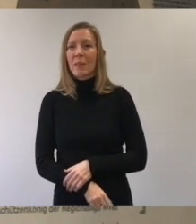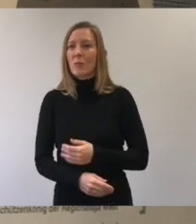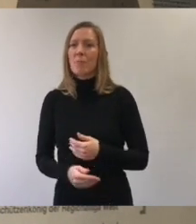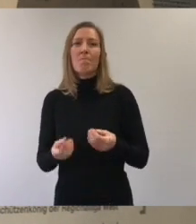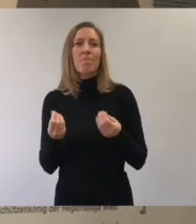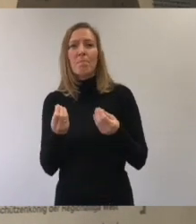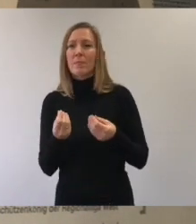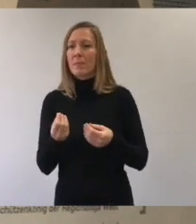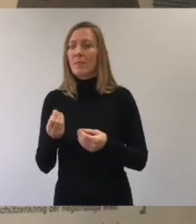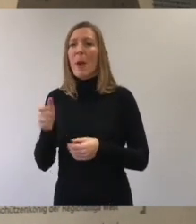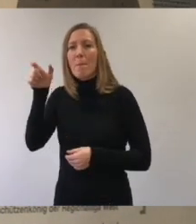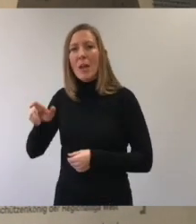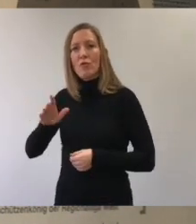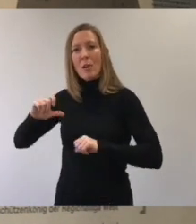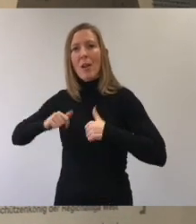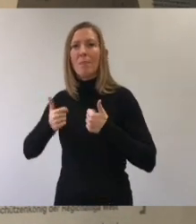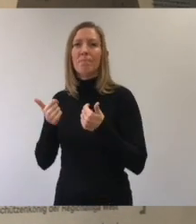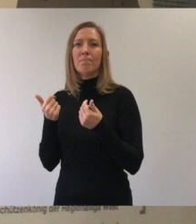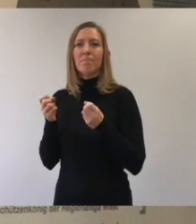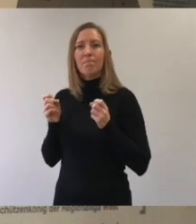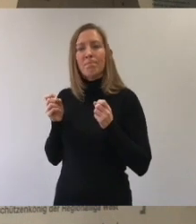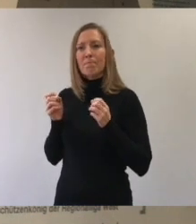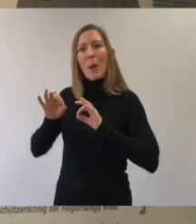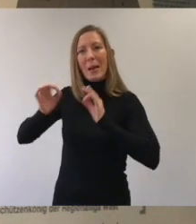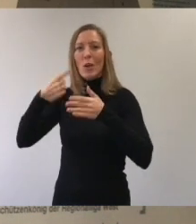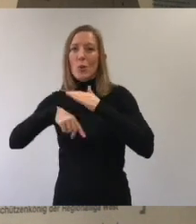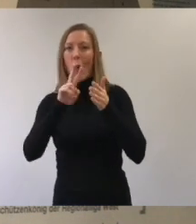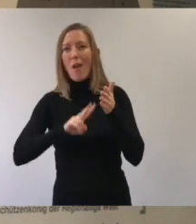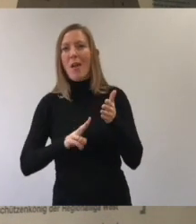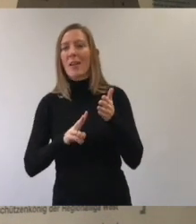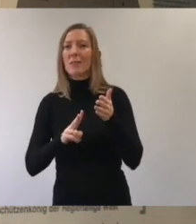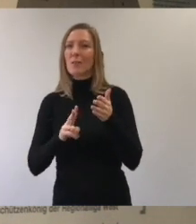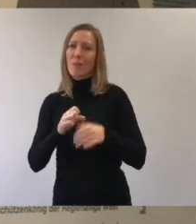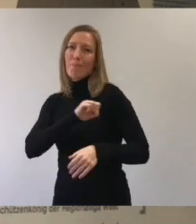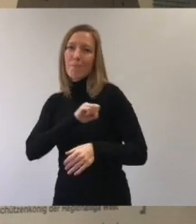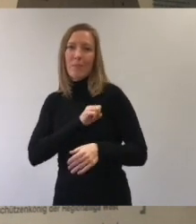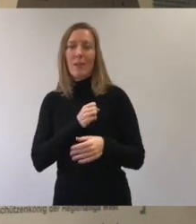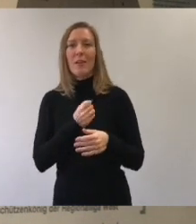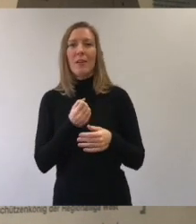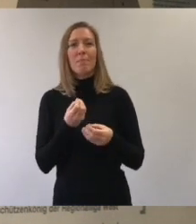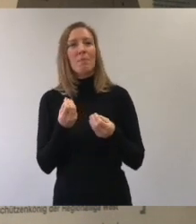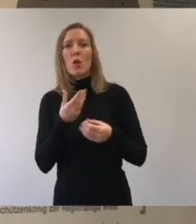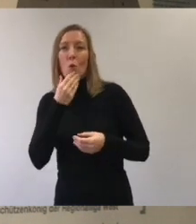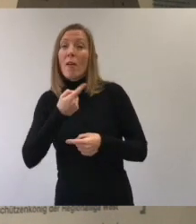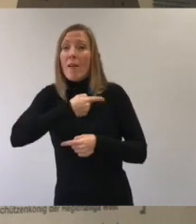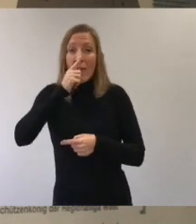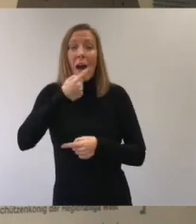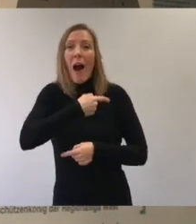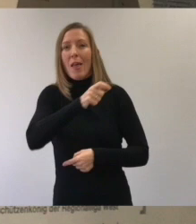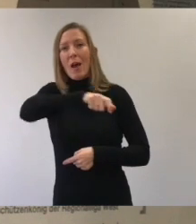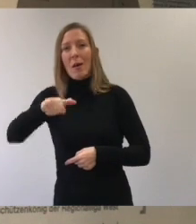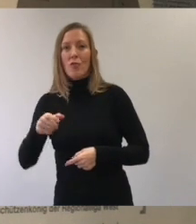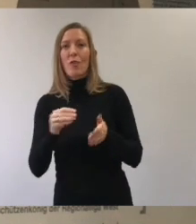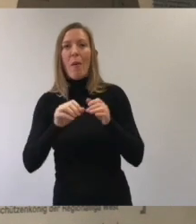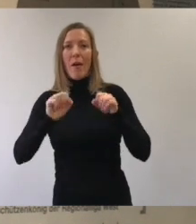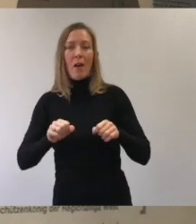weswegen das Lesen, das Leben eines Menschen bereichern kann, sage ich mal. Und ich finde es halt unheimlich wichtig, dass alle Menschen daran teilhaben